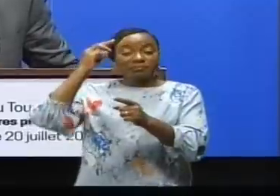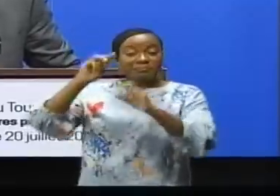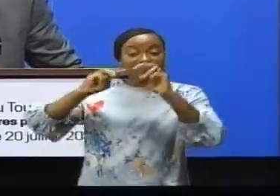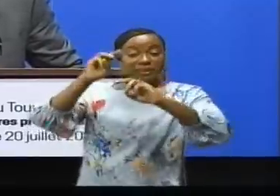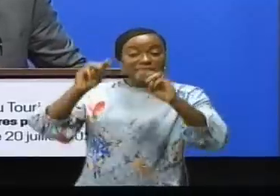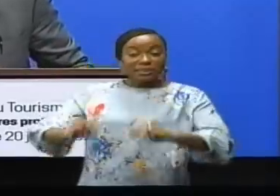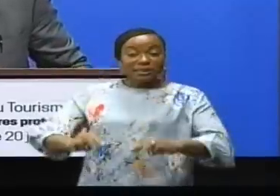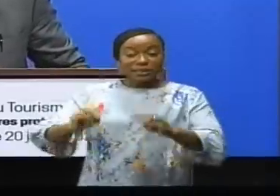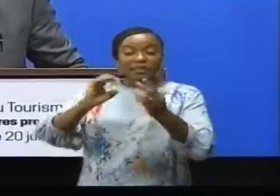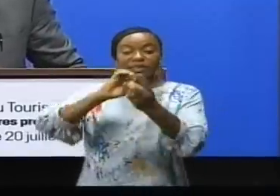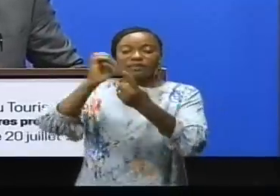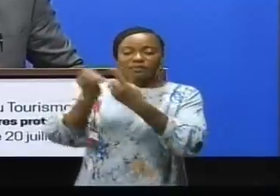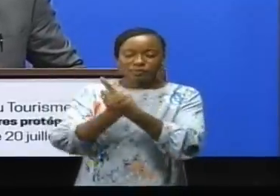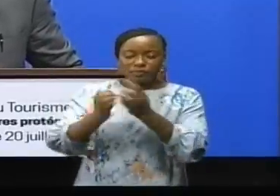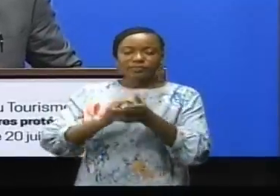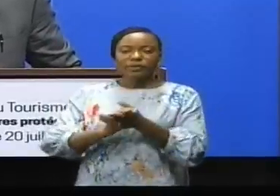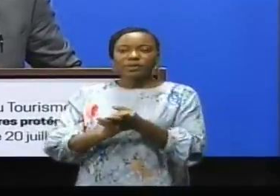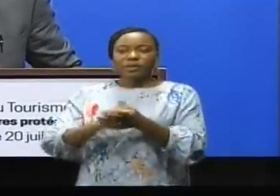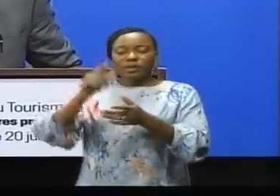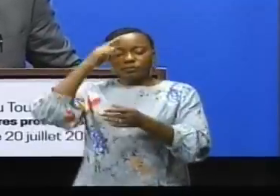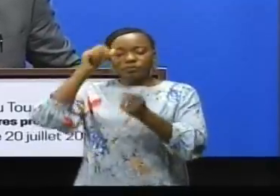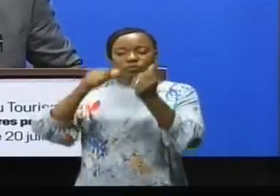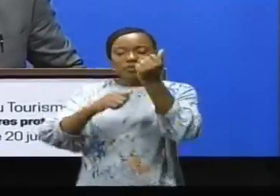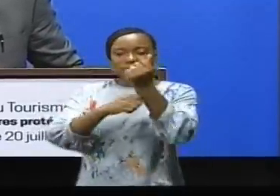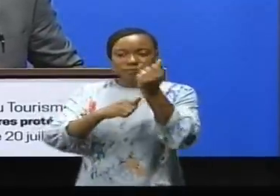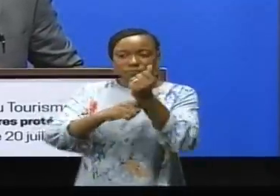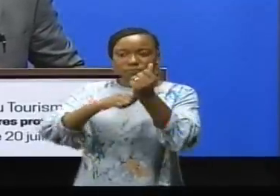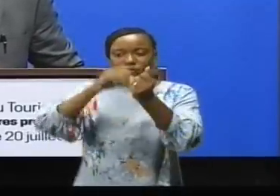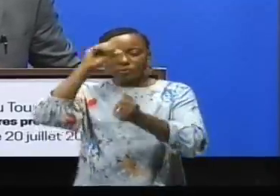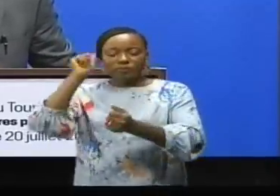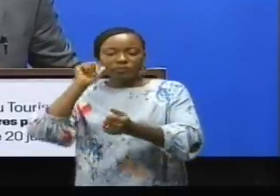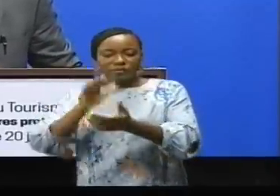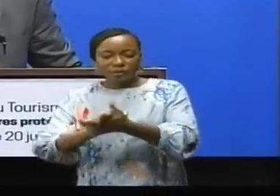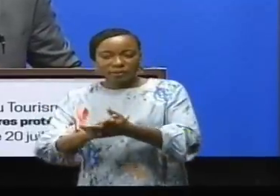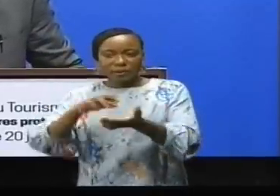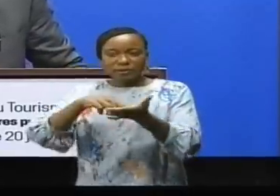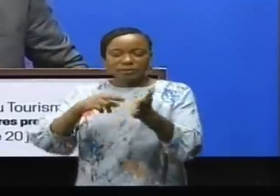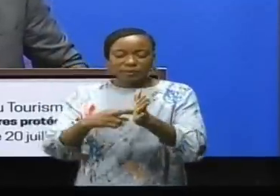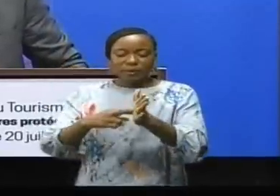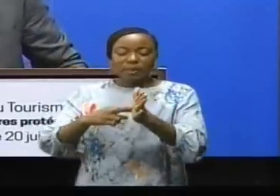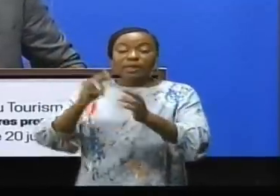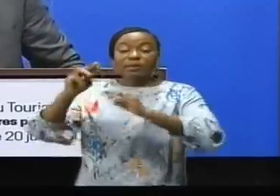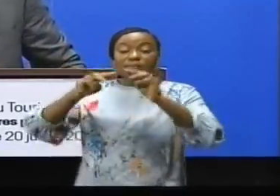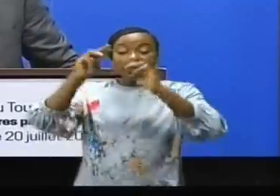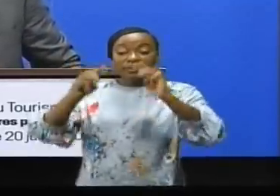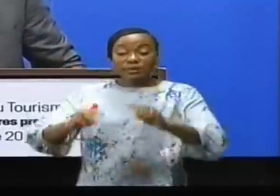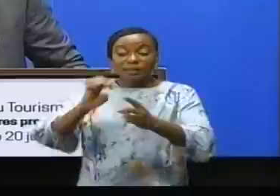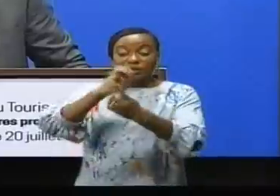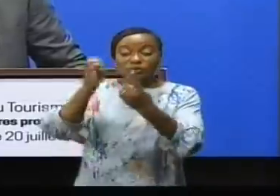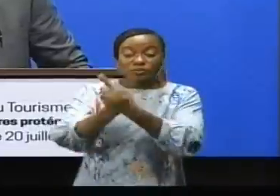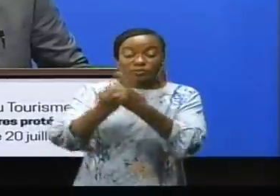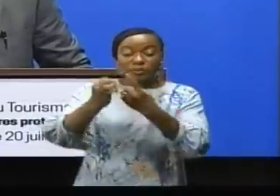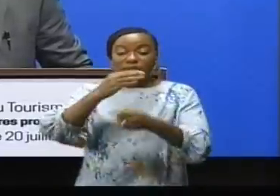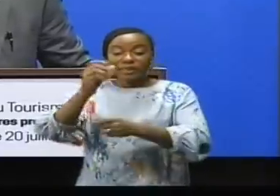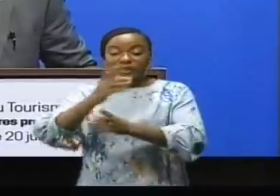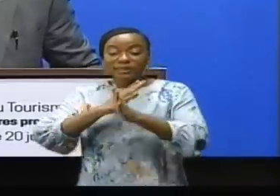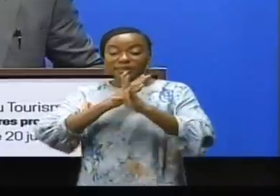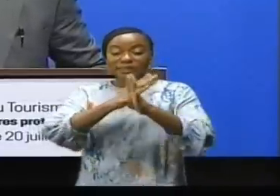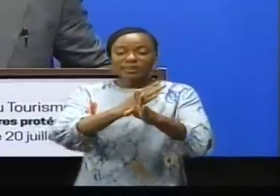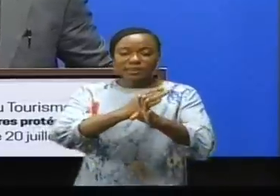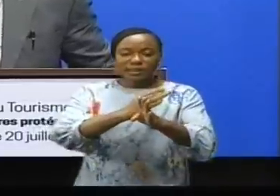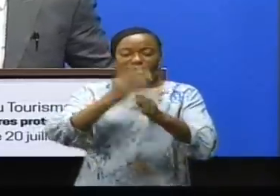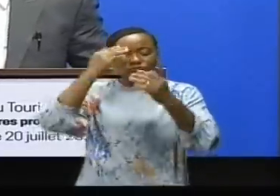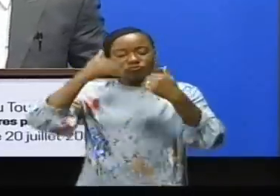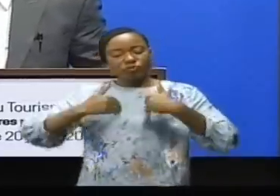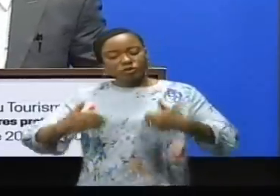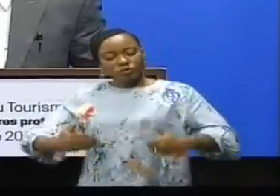activité humaine dans les parcs sont gérés par le ministère du Tourisme et les aspects sécuritaires, ce qui concerne les